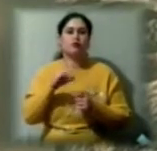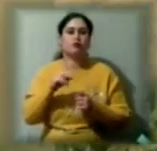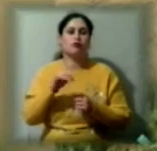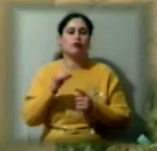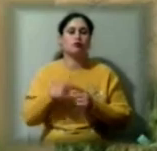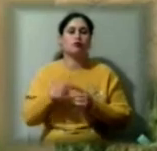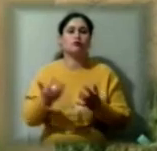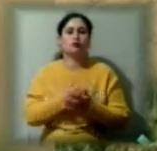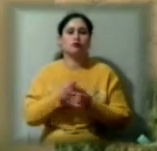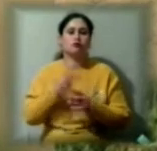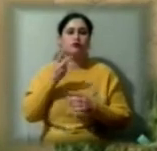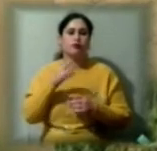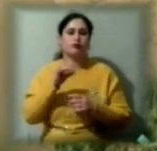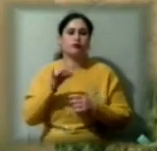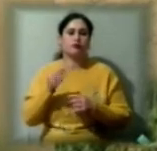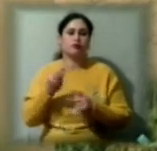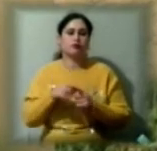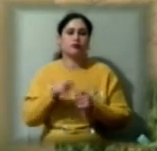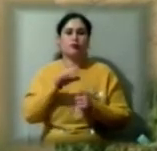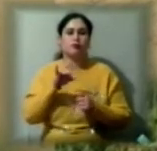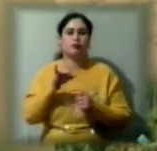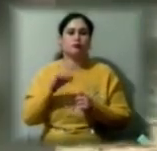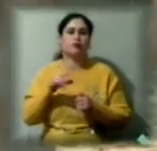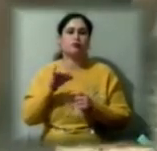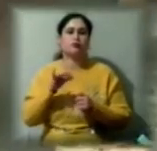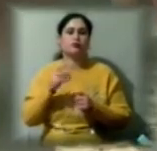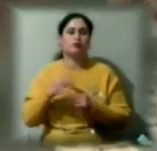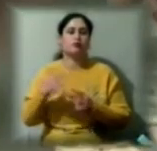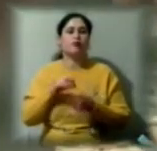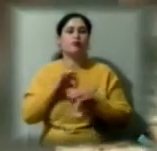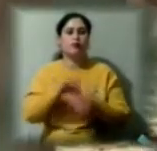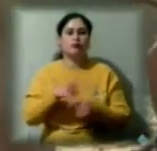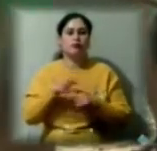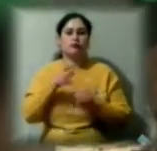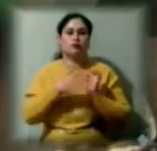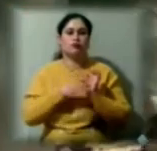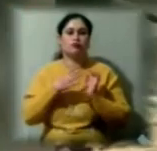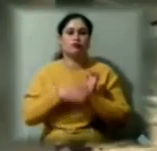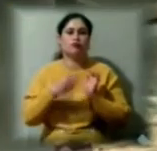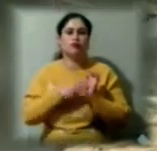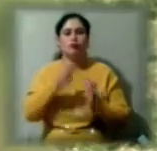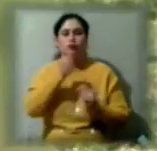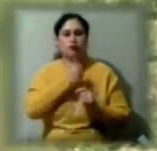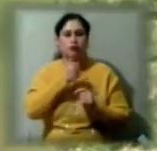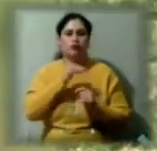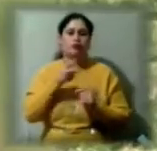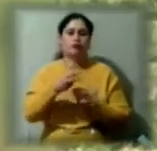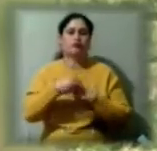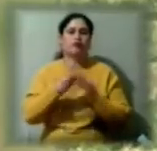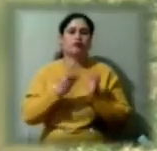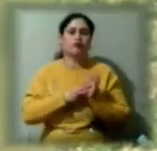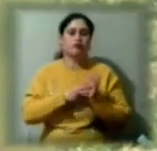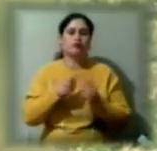з двох експедицій. До Білозерського поселення, які проводились з 1998 по 2018 з силами